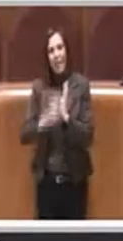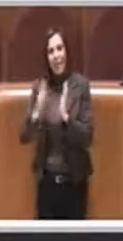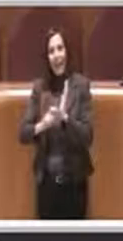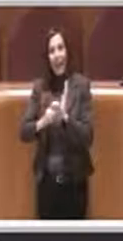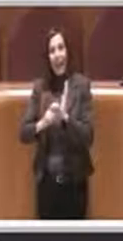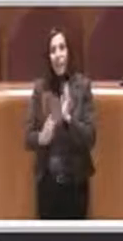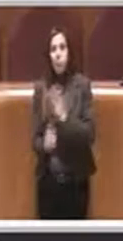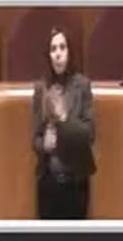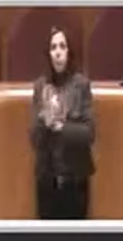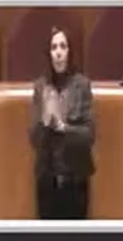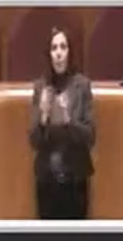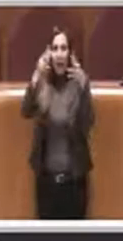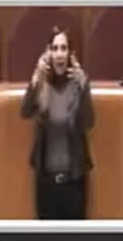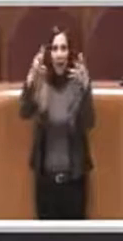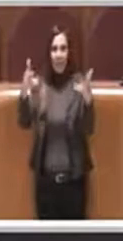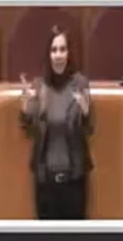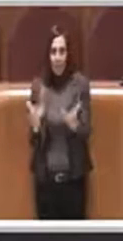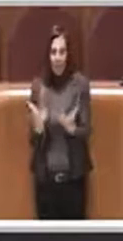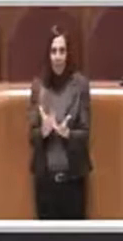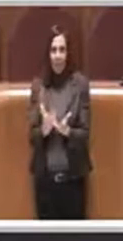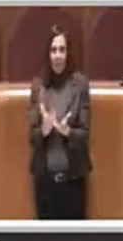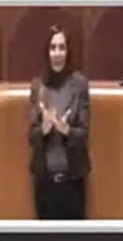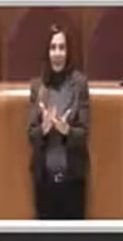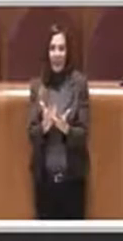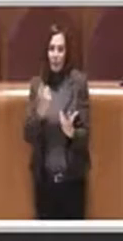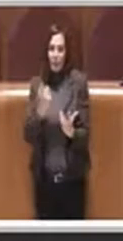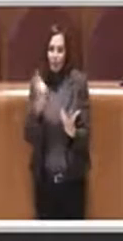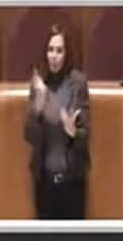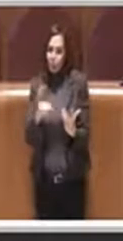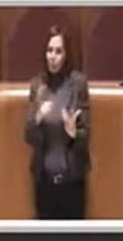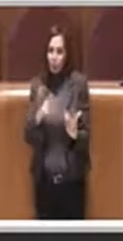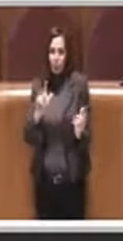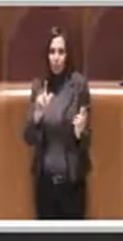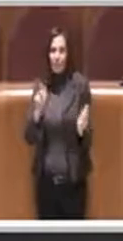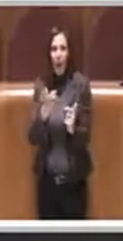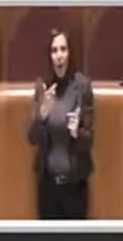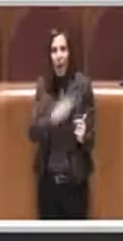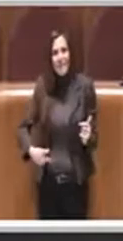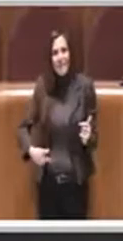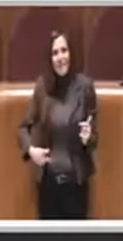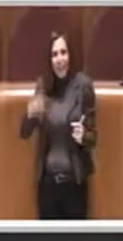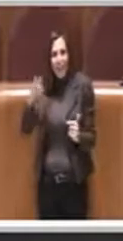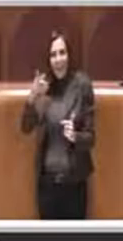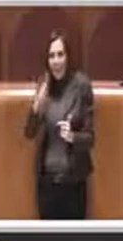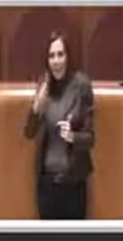si è un po' bloccata la consiglia Abbaio ride, ma è vero.